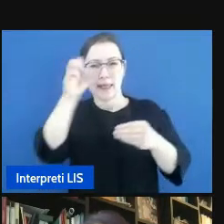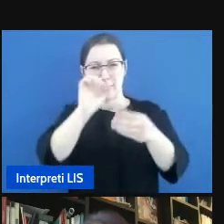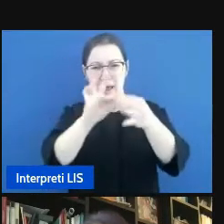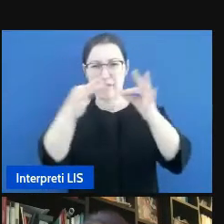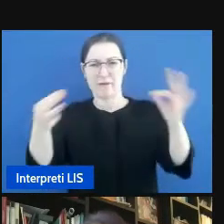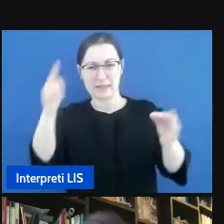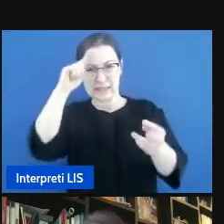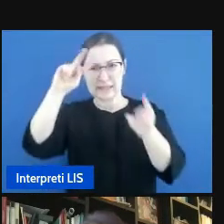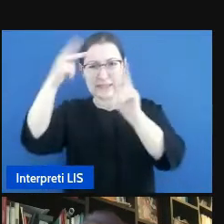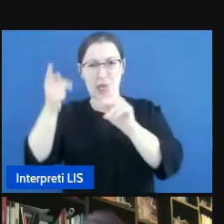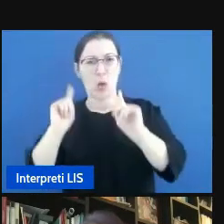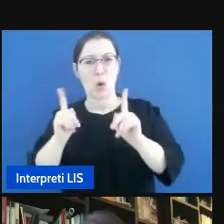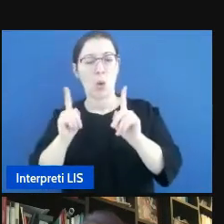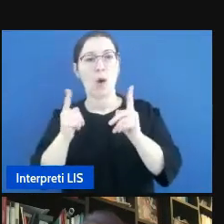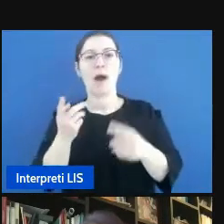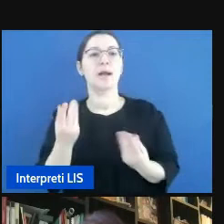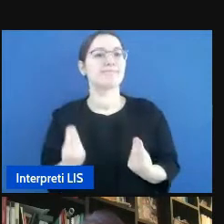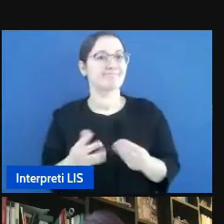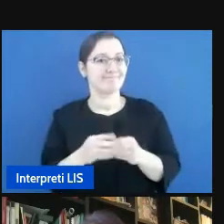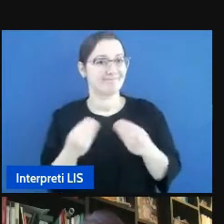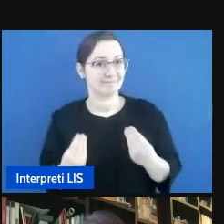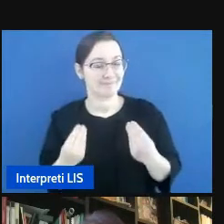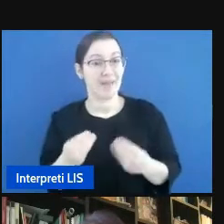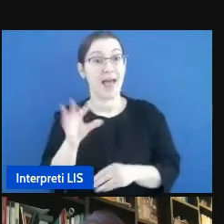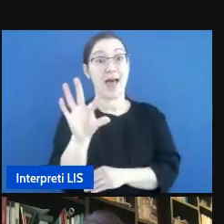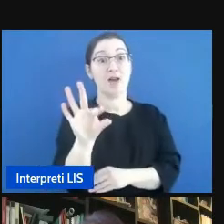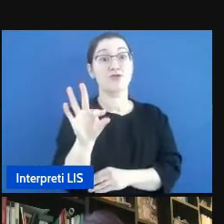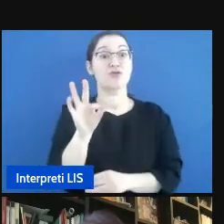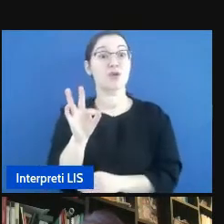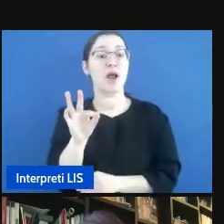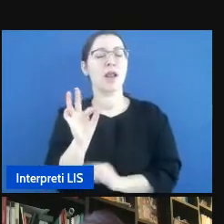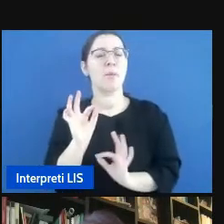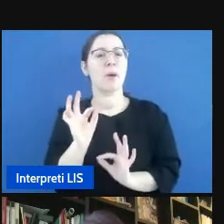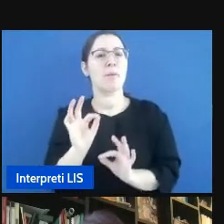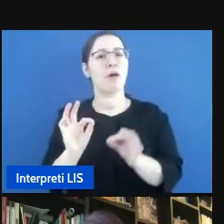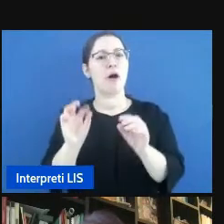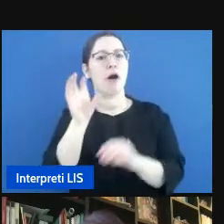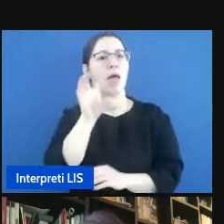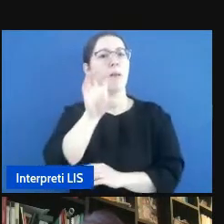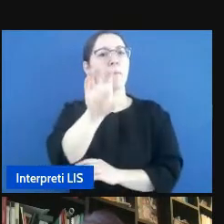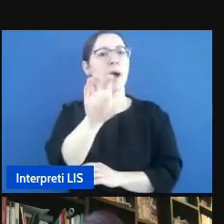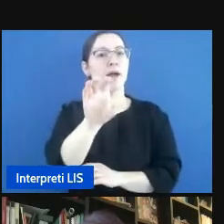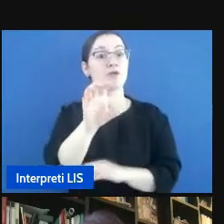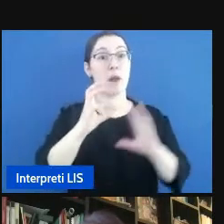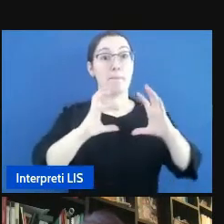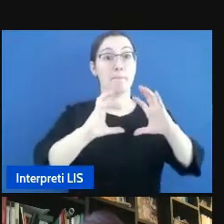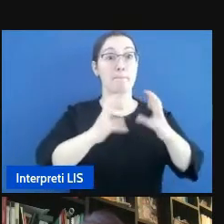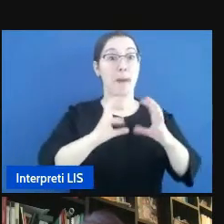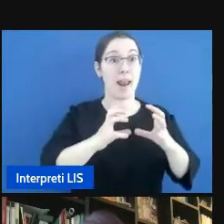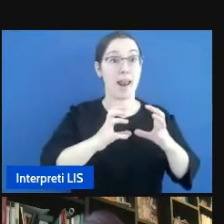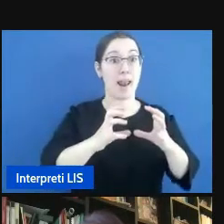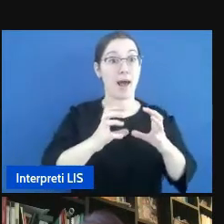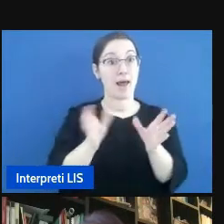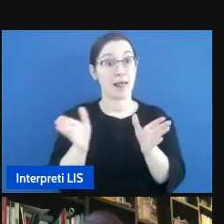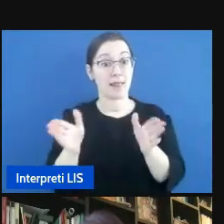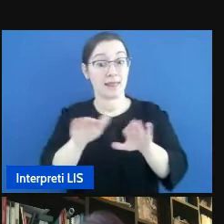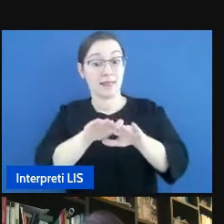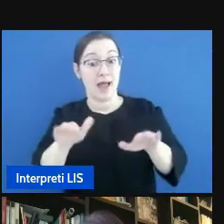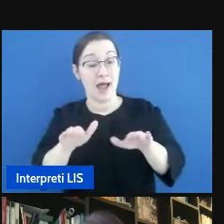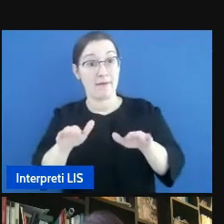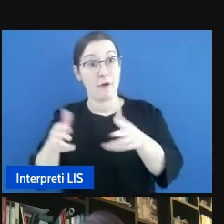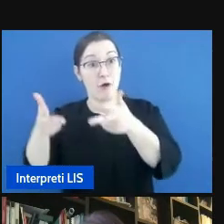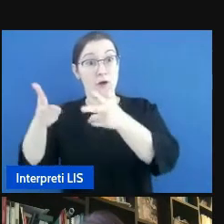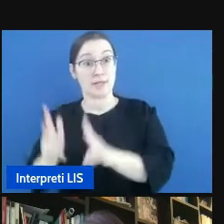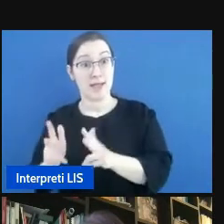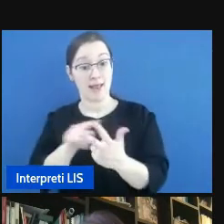scelgono l'immagine in cui palla, tavolo e sedia compaiono in questo ordine, si affinano quindi